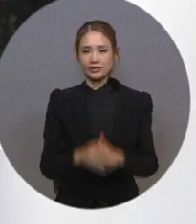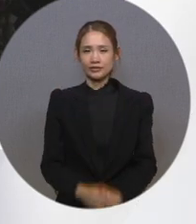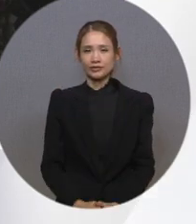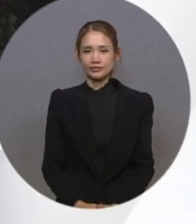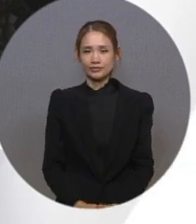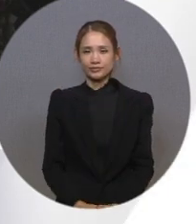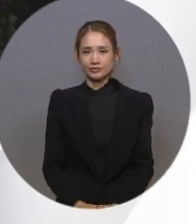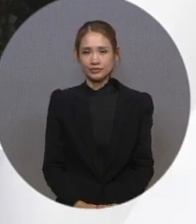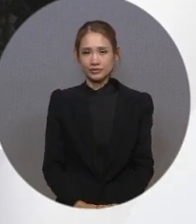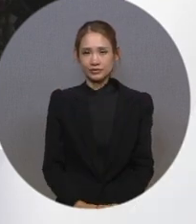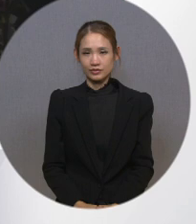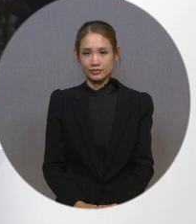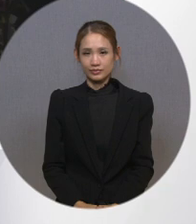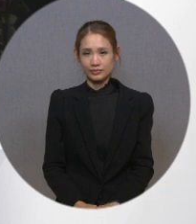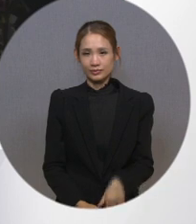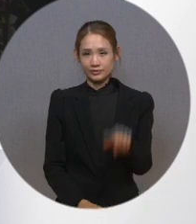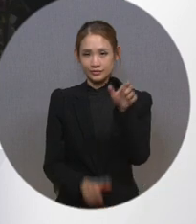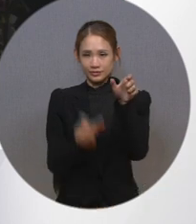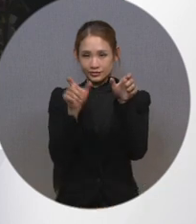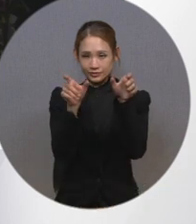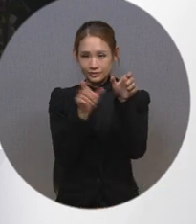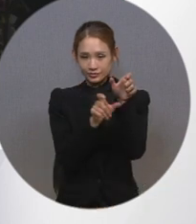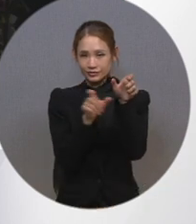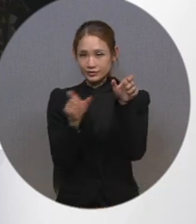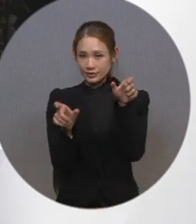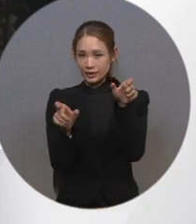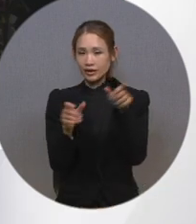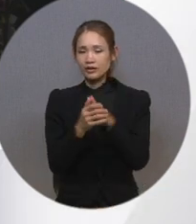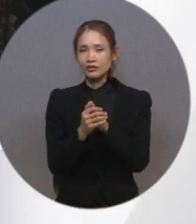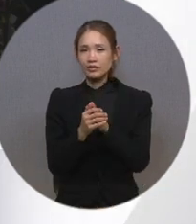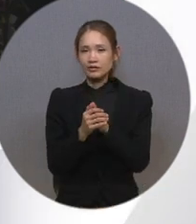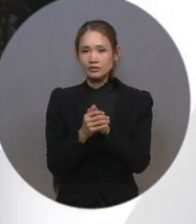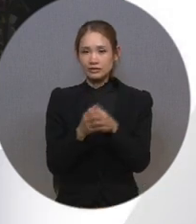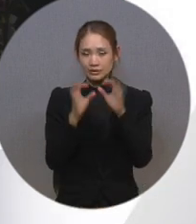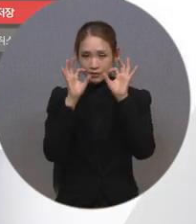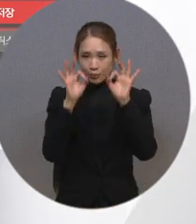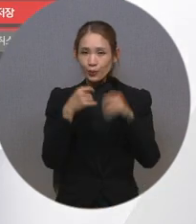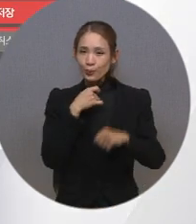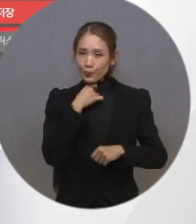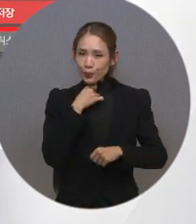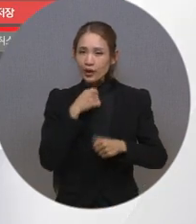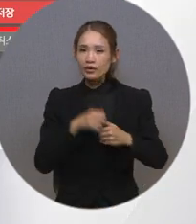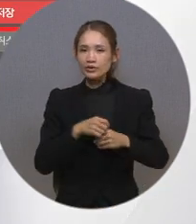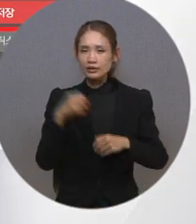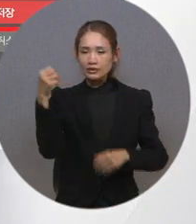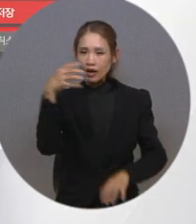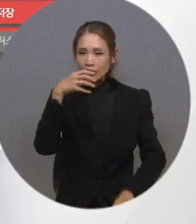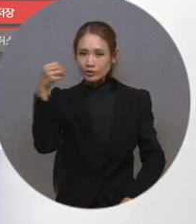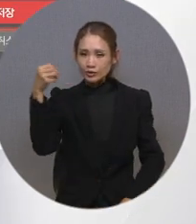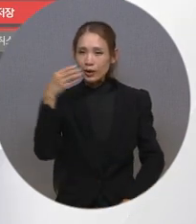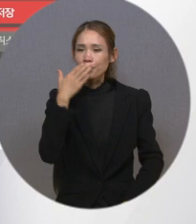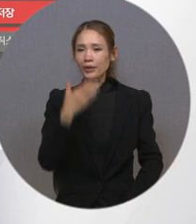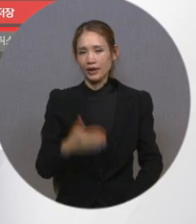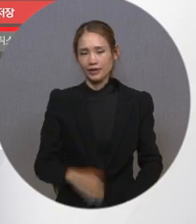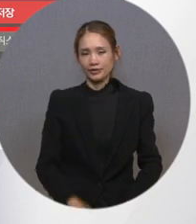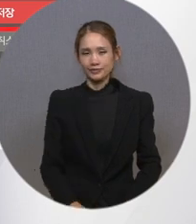폐쇄 자막, 화면 해설, 음성 안내 등 시청에 필요한 기능들을 켜고 끄실 수 있습니다.